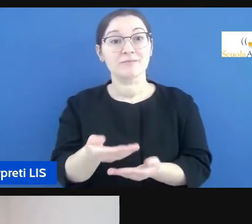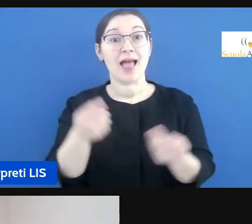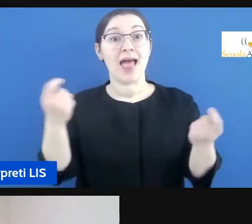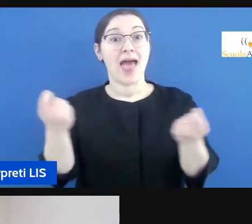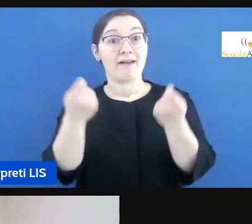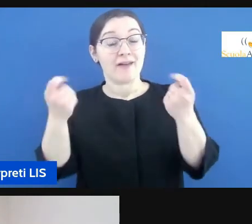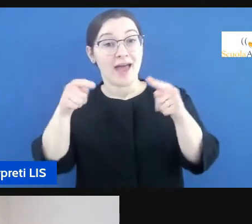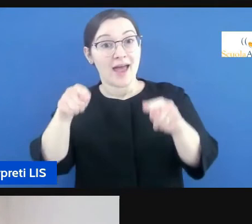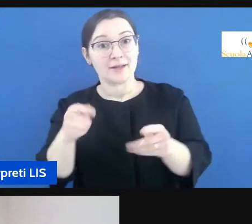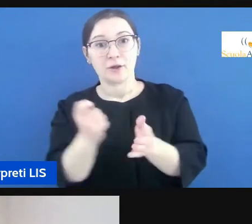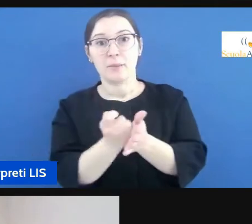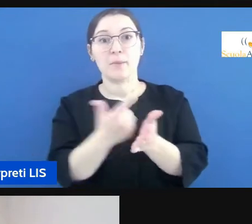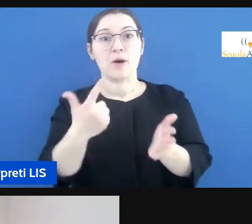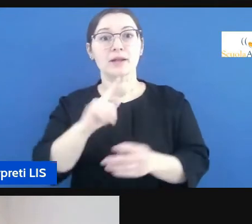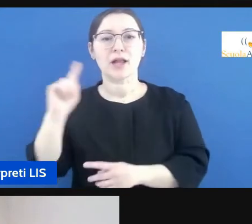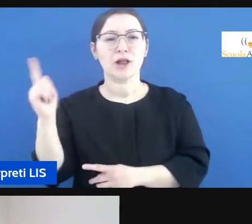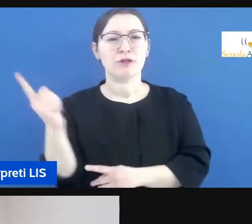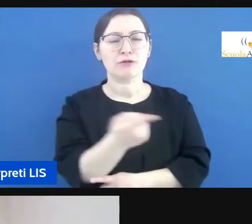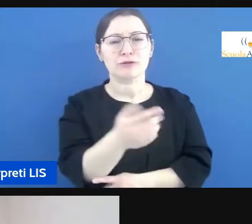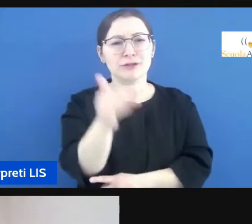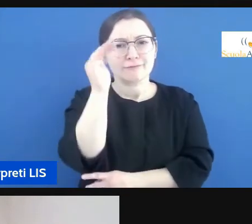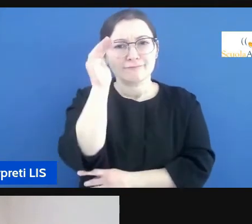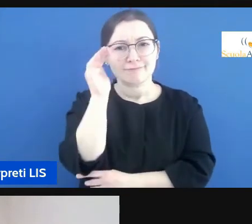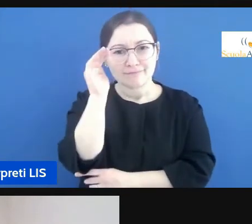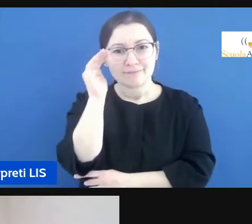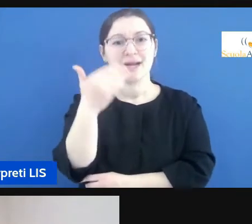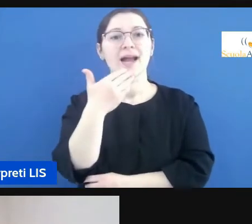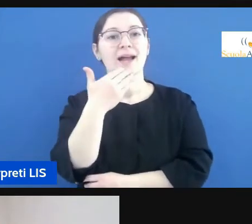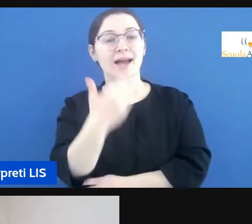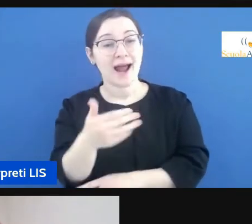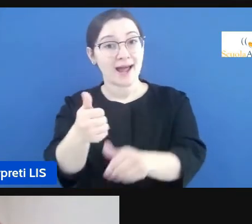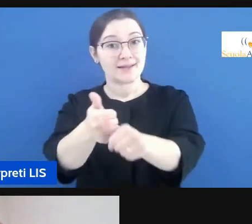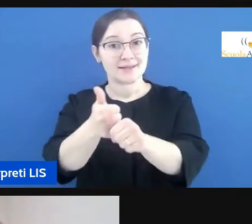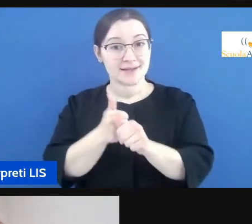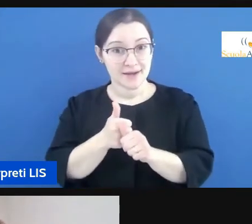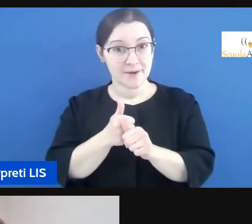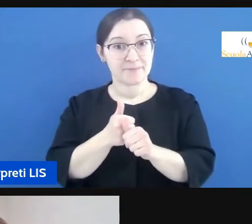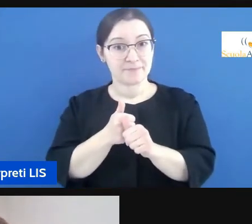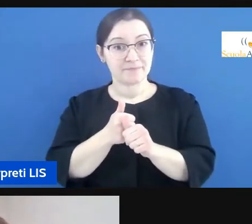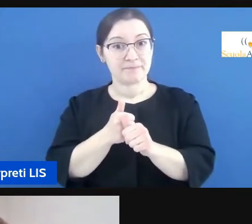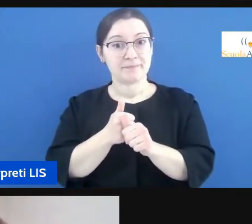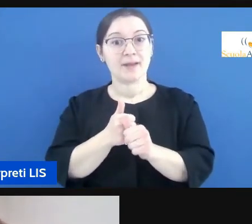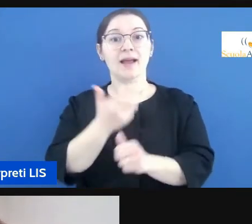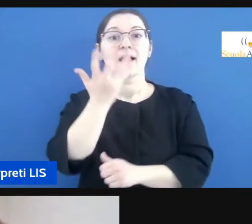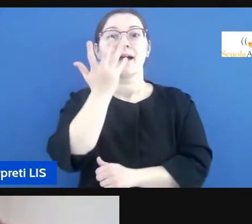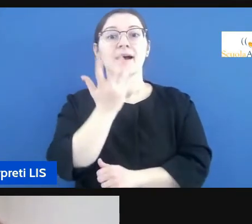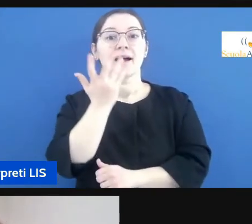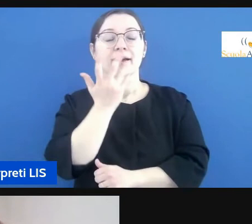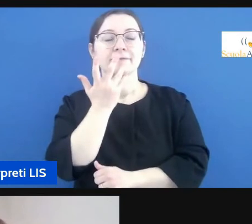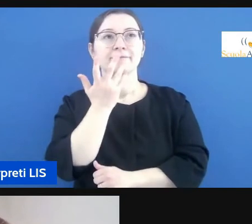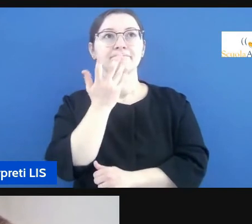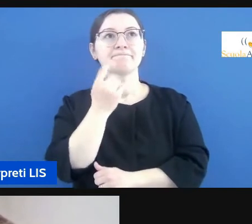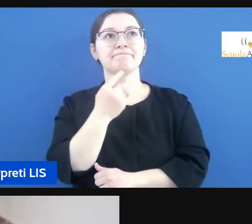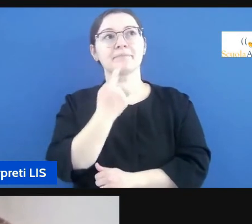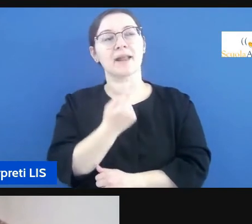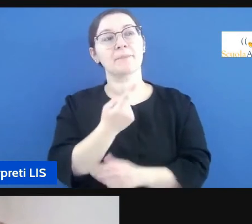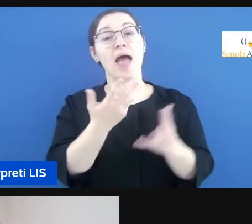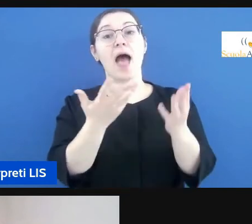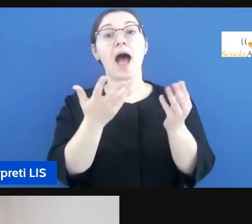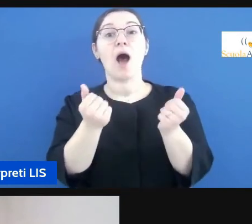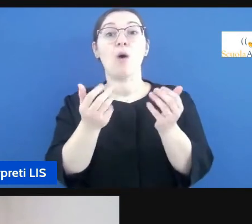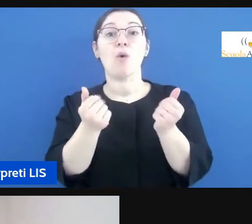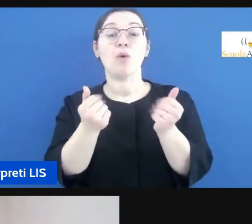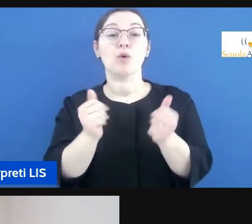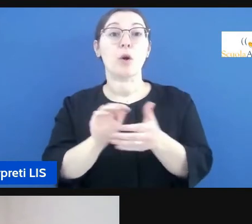e tutti voi che siete all'ascolto per averci seguito voglio lasciarvi con un augurio di pace visto